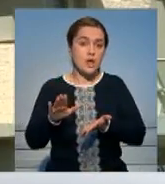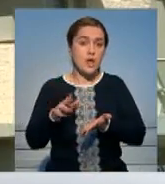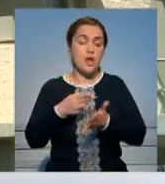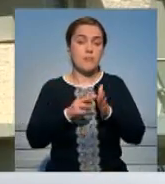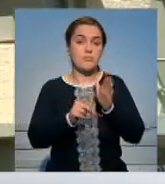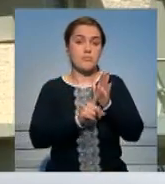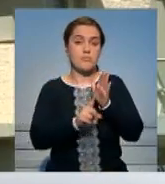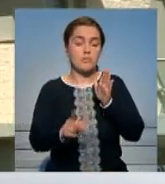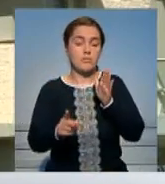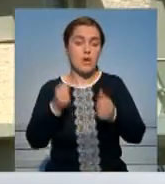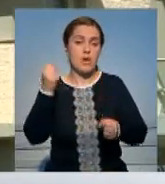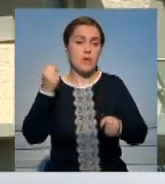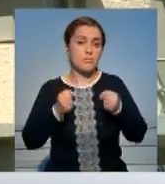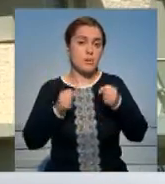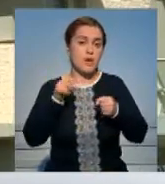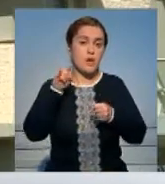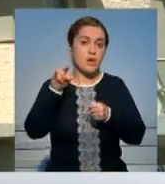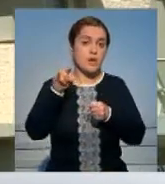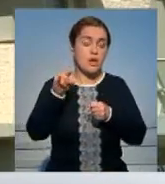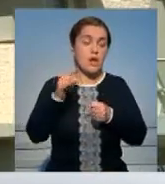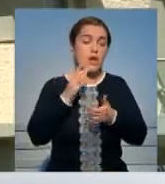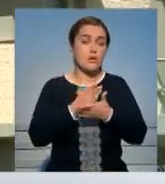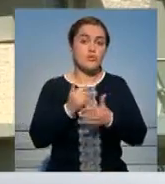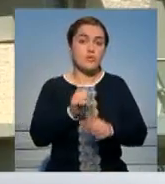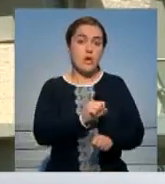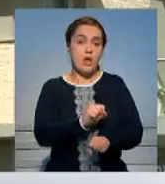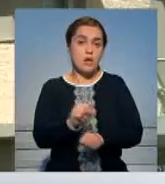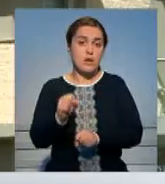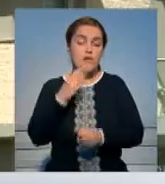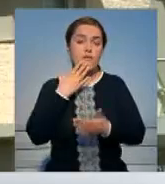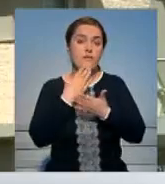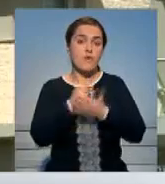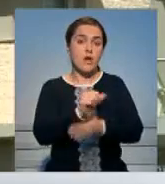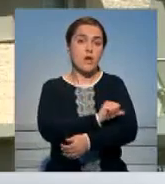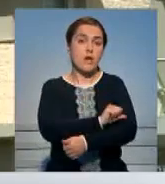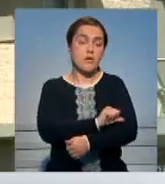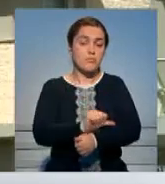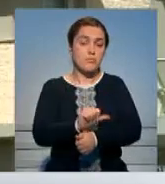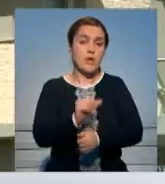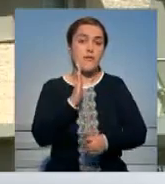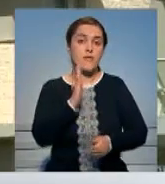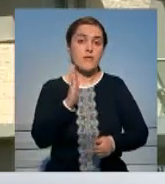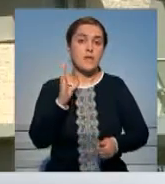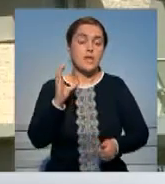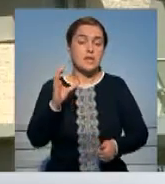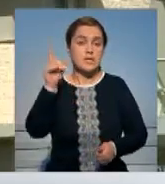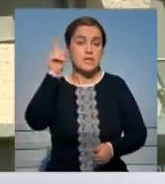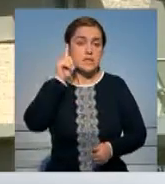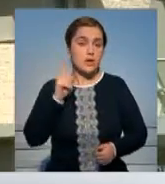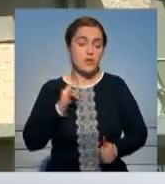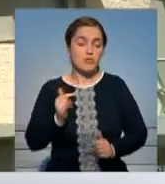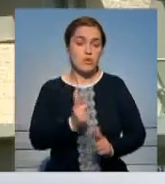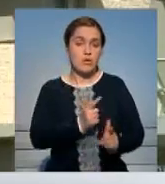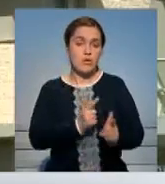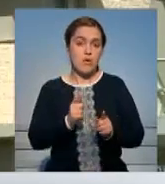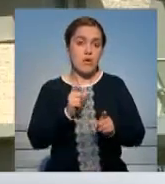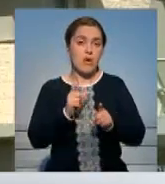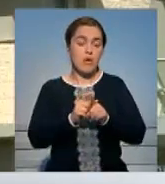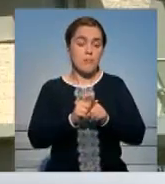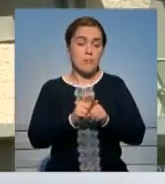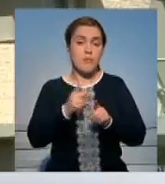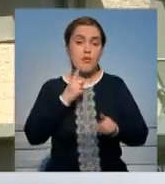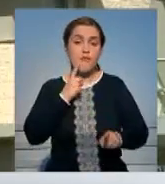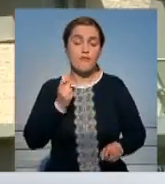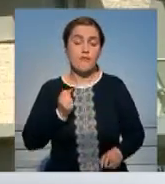Здесь сосредоточились на охране своих рубежей. ВВС Израиля приведены в состояние повышенной боеготовности. На данную минуту